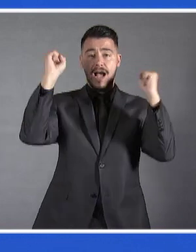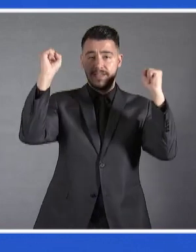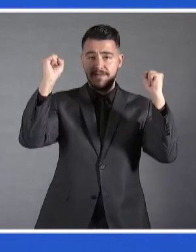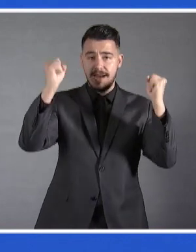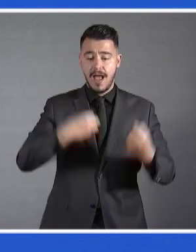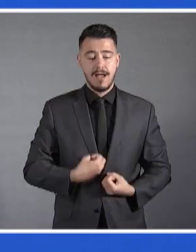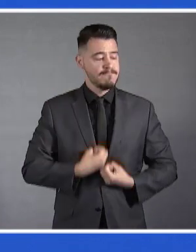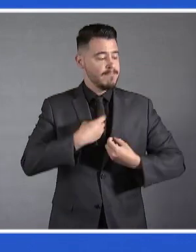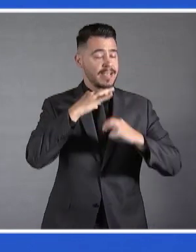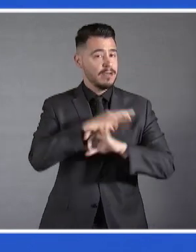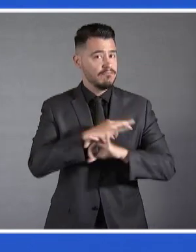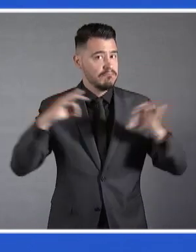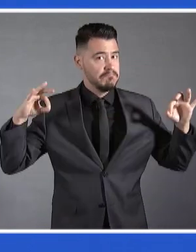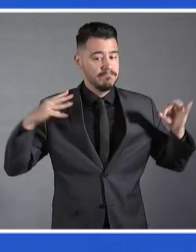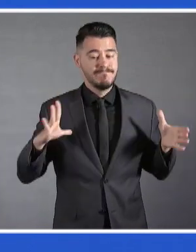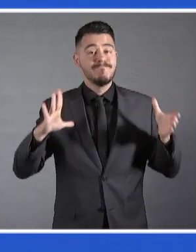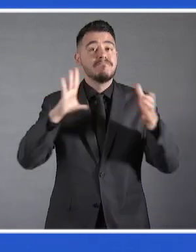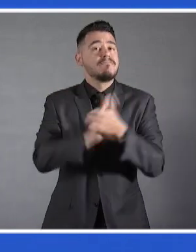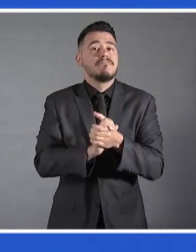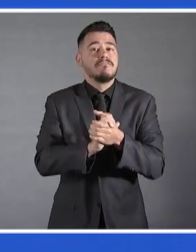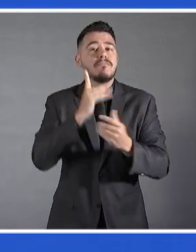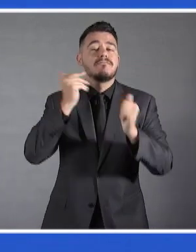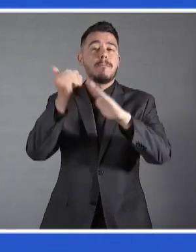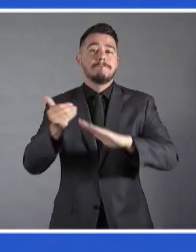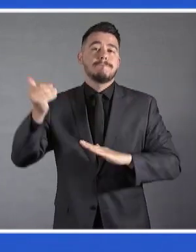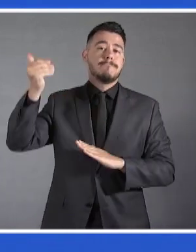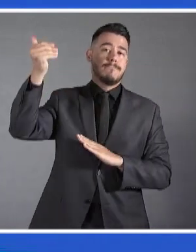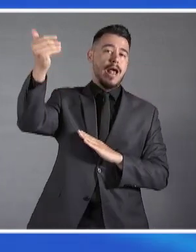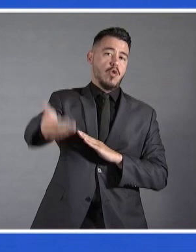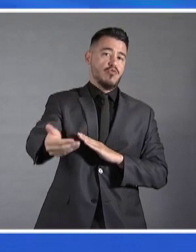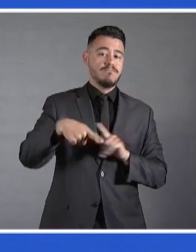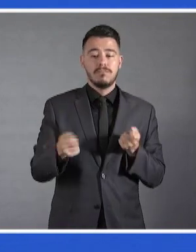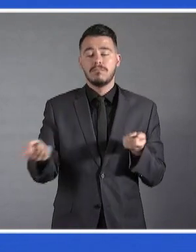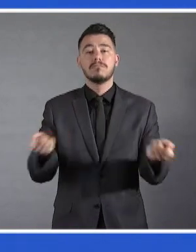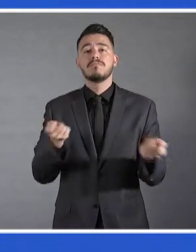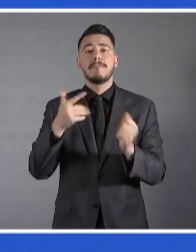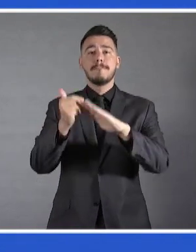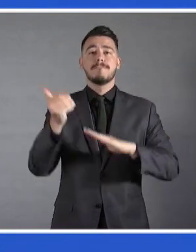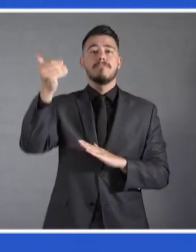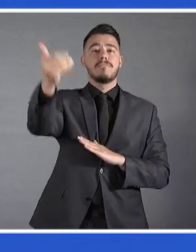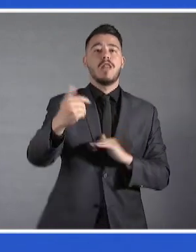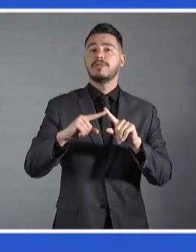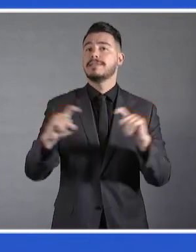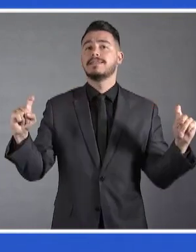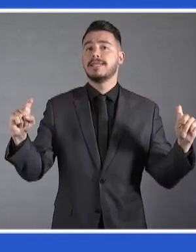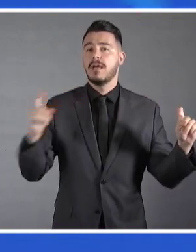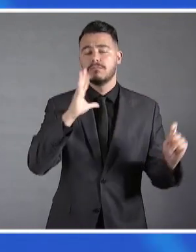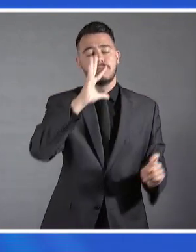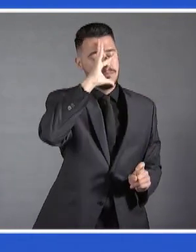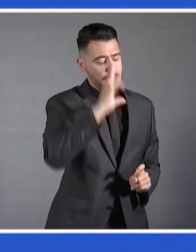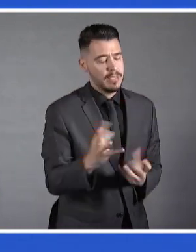ενότητα, στην επόμενη μέρα μιας γενικευμένης κρίσεως και παγκόσμιας